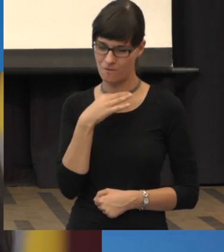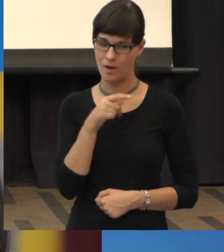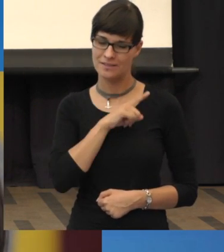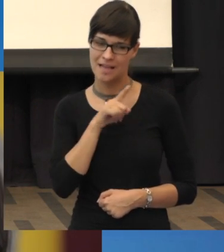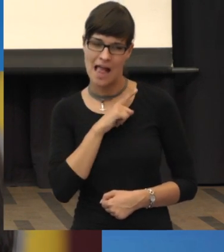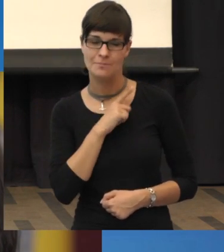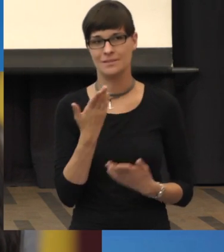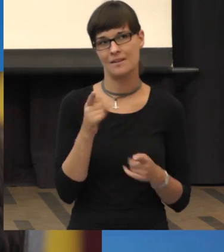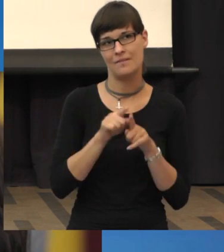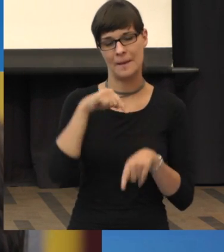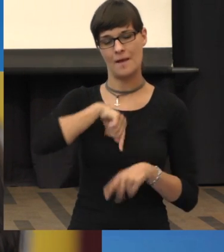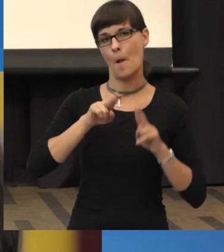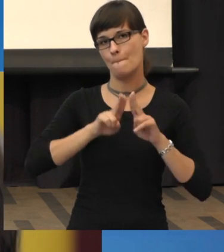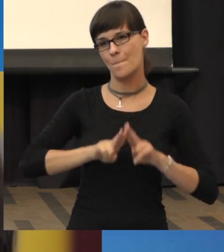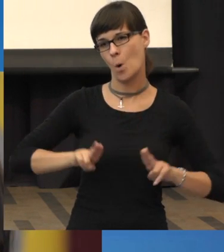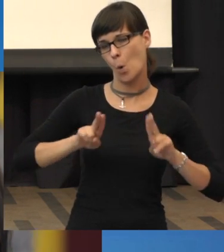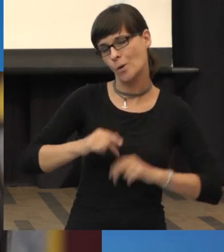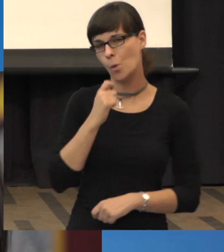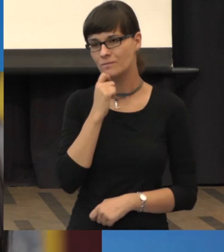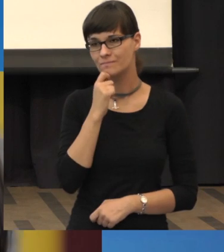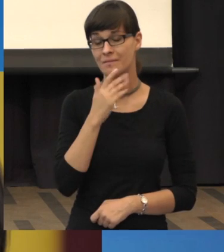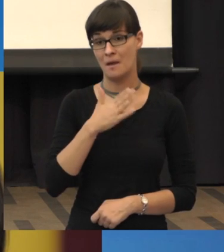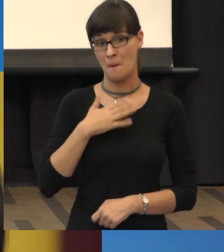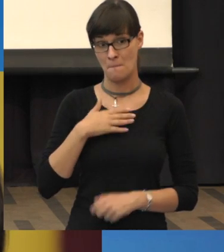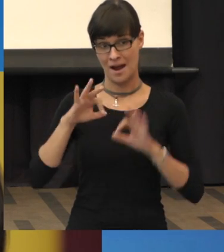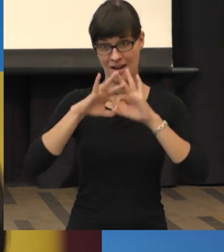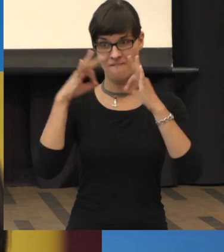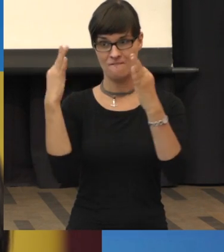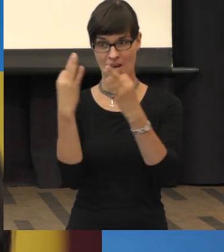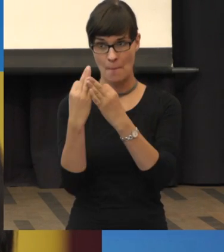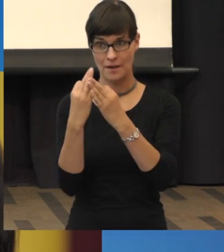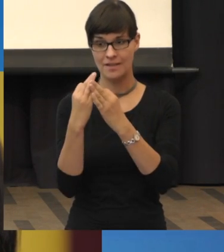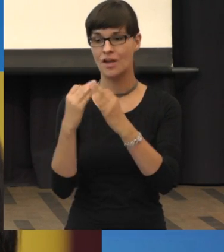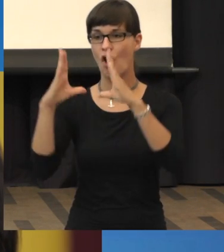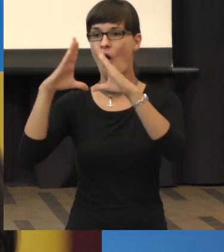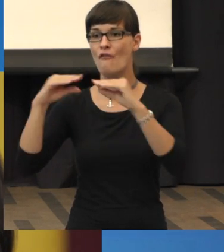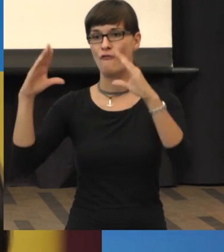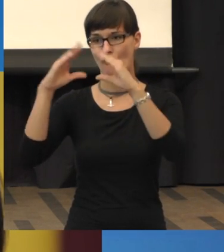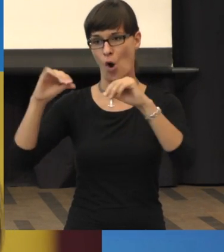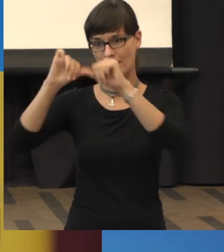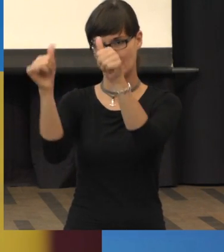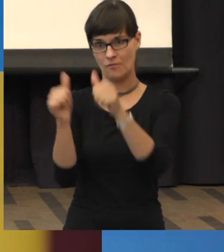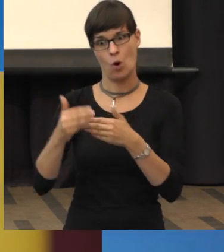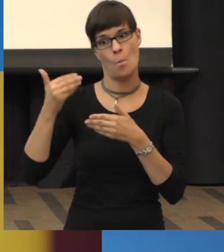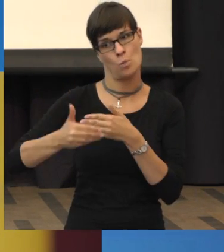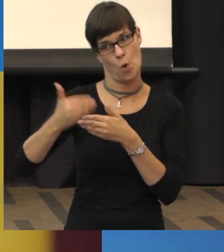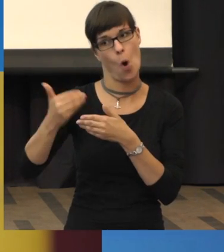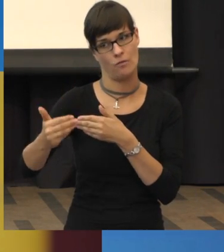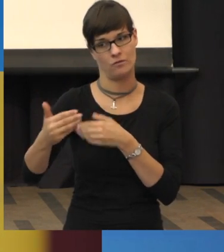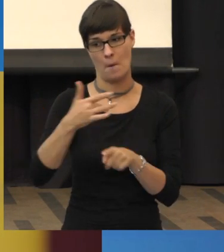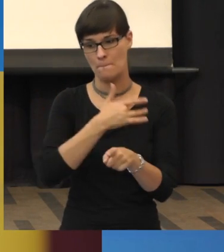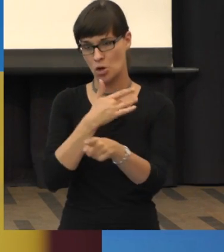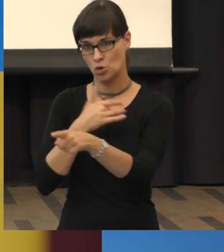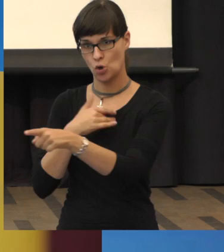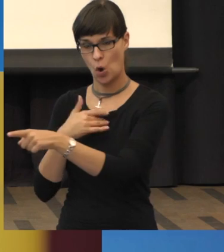In meiner Familie ist die feuchte Makula häufig vorhanden.